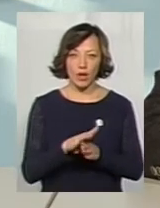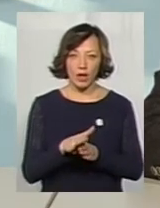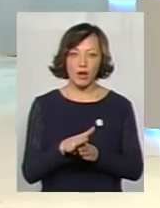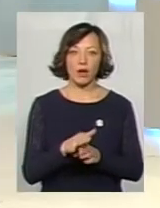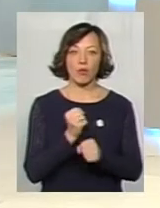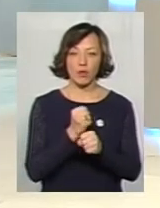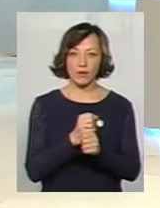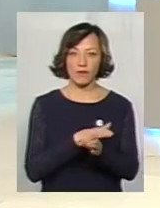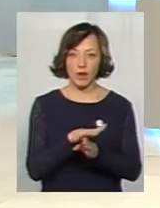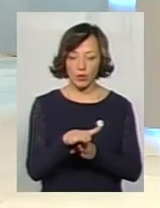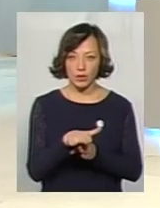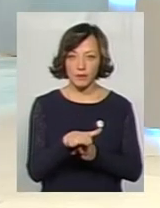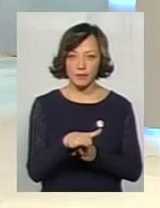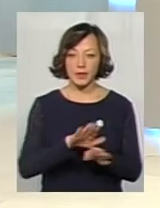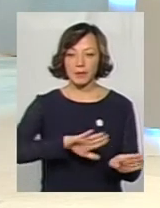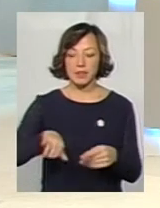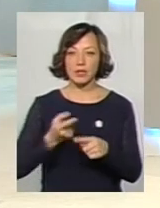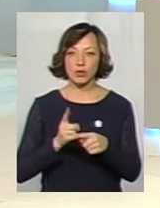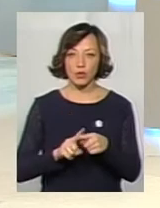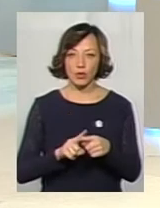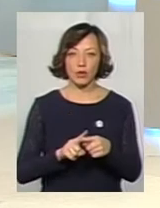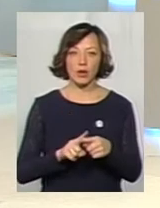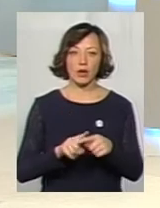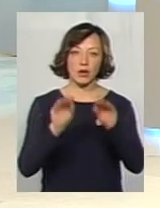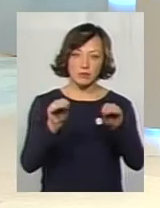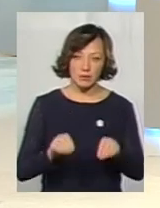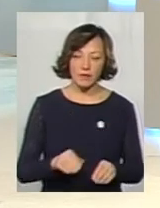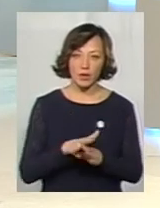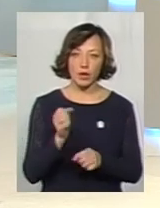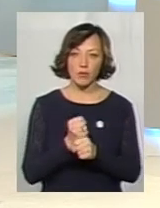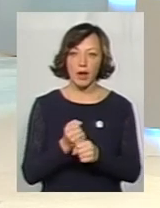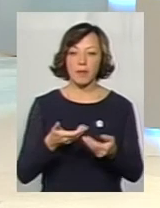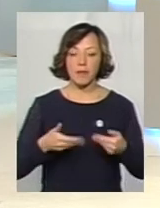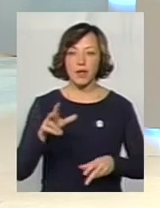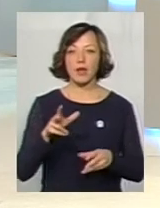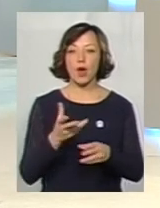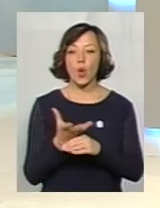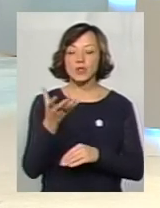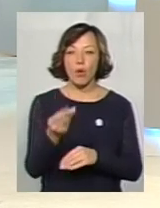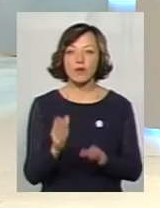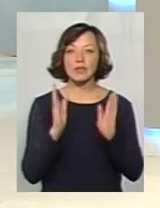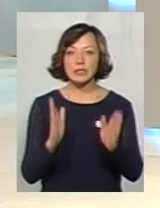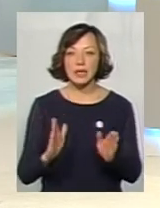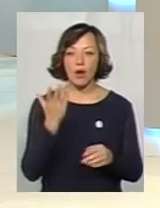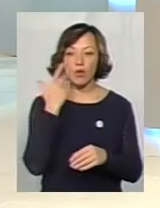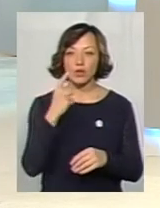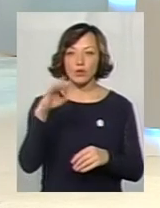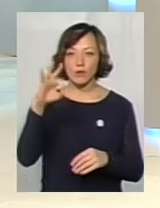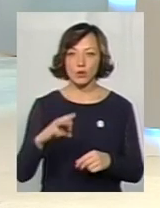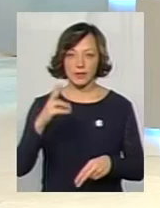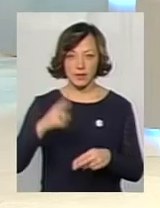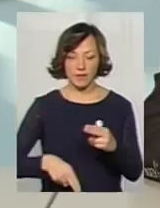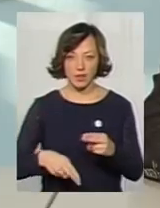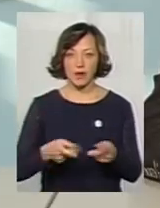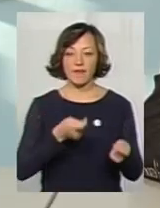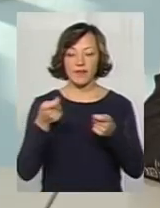виконав роботи, після того він актує виконання робіт, і ми розраховуємося тільки після того, як все 100% завершено,